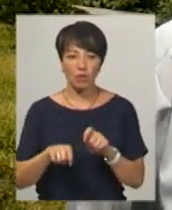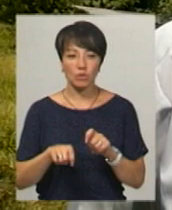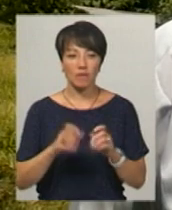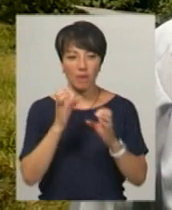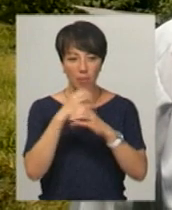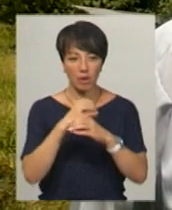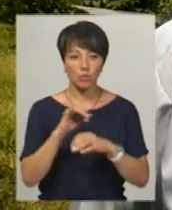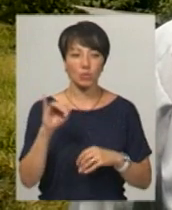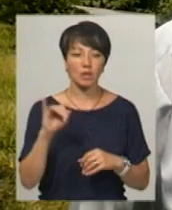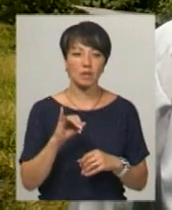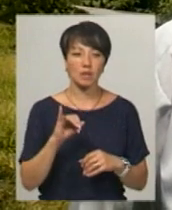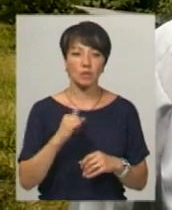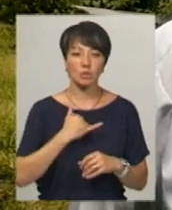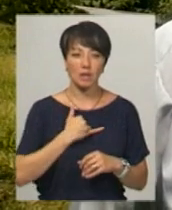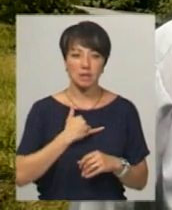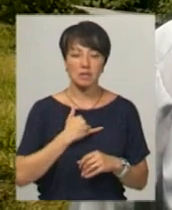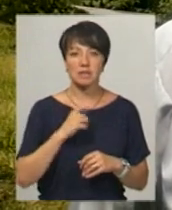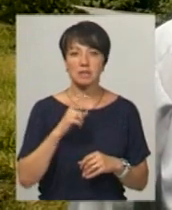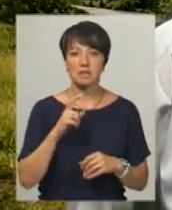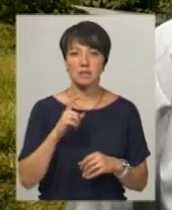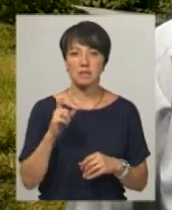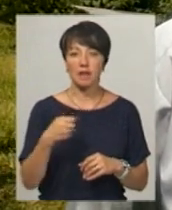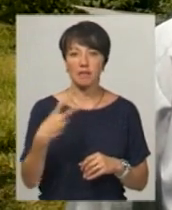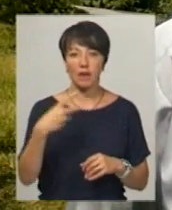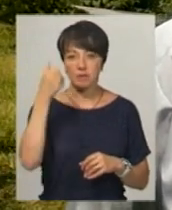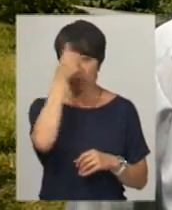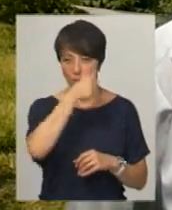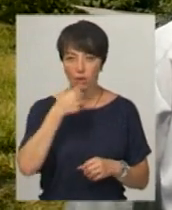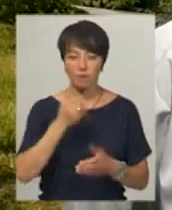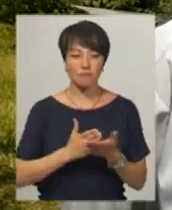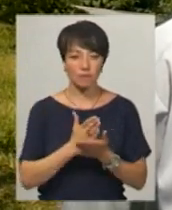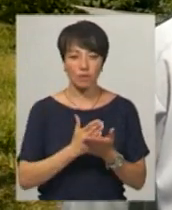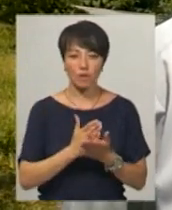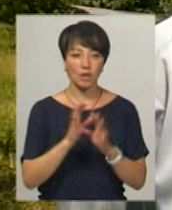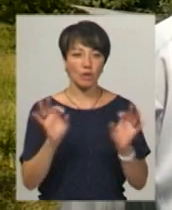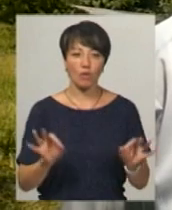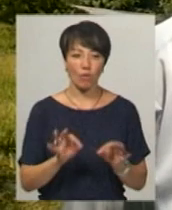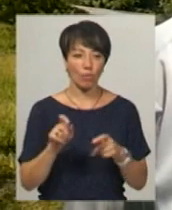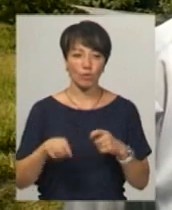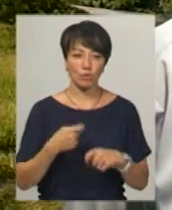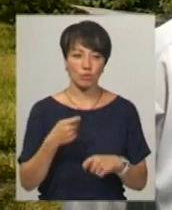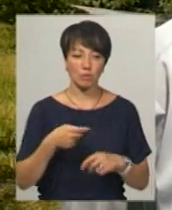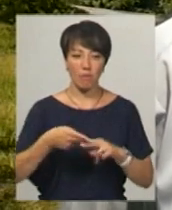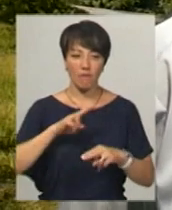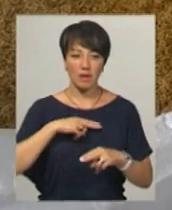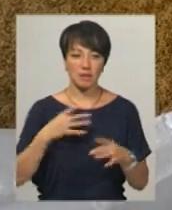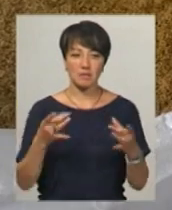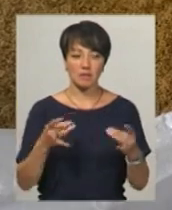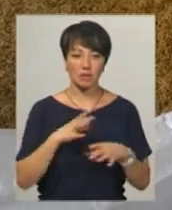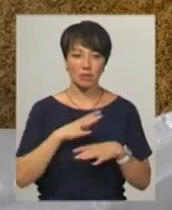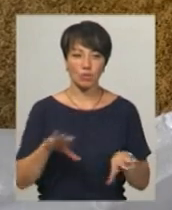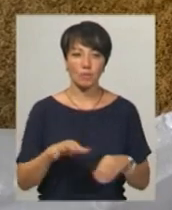лабораторії. І в нас за майже 20 років роботи не було ні одного повернення сировини.